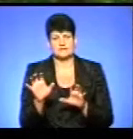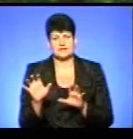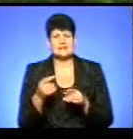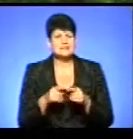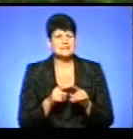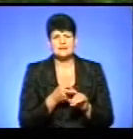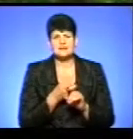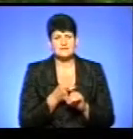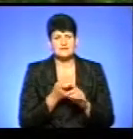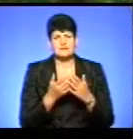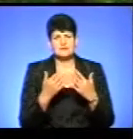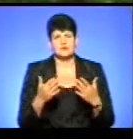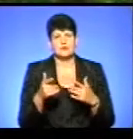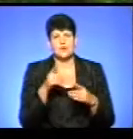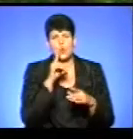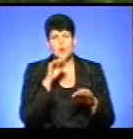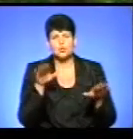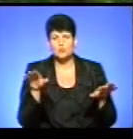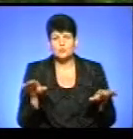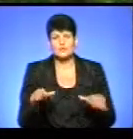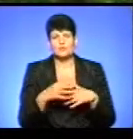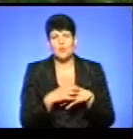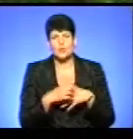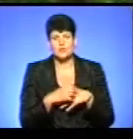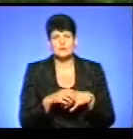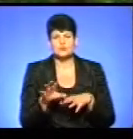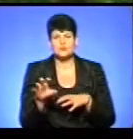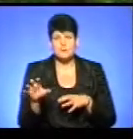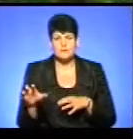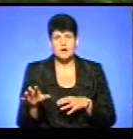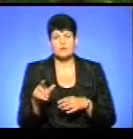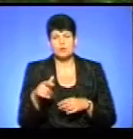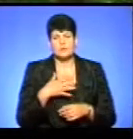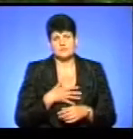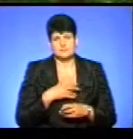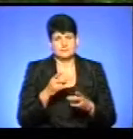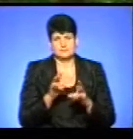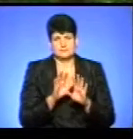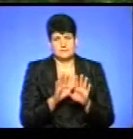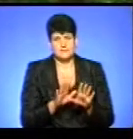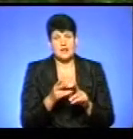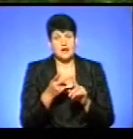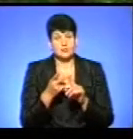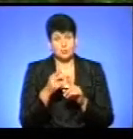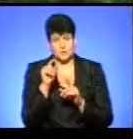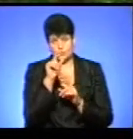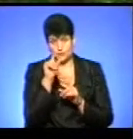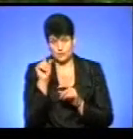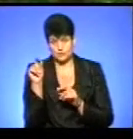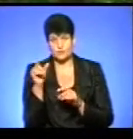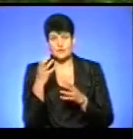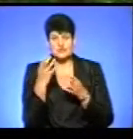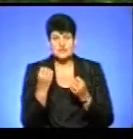стосується виставок голубів, котів, собак, щоб люди не переживали. Але там другим пунктом ще